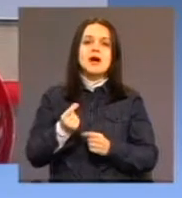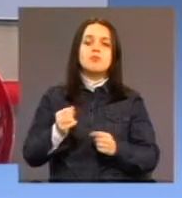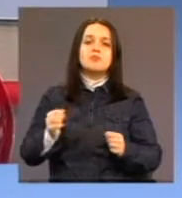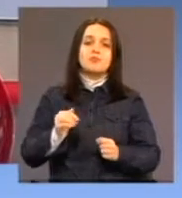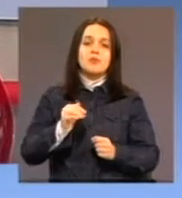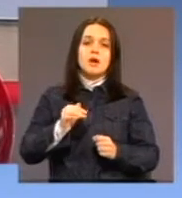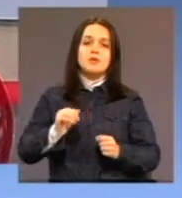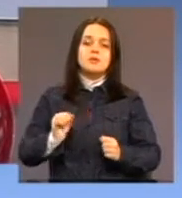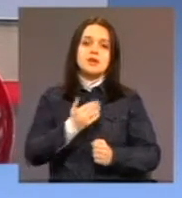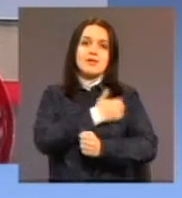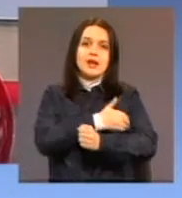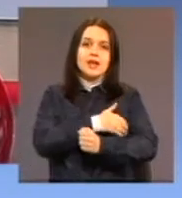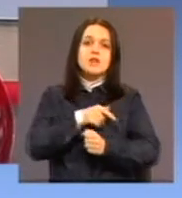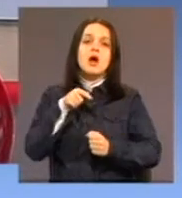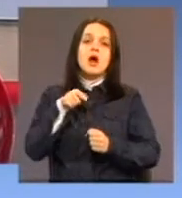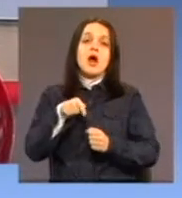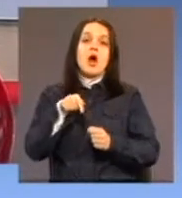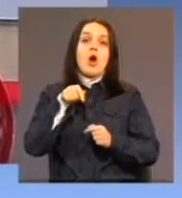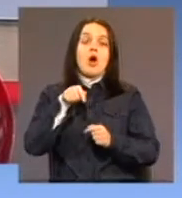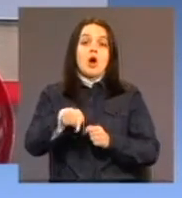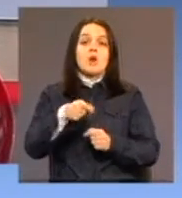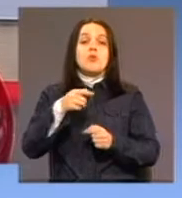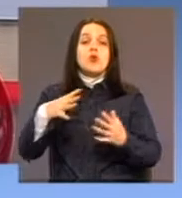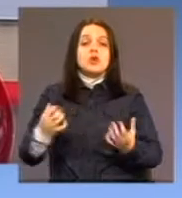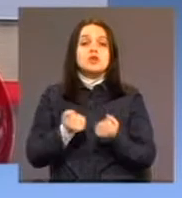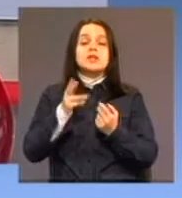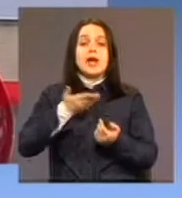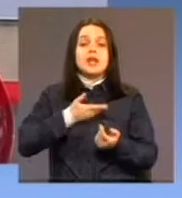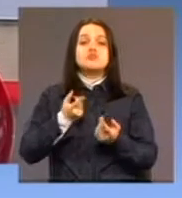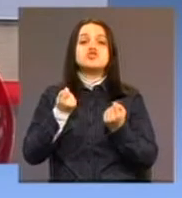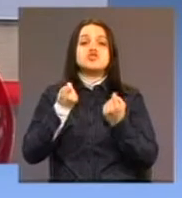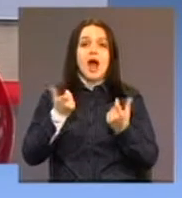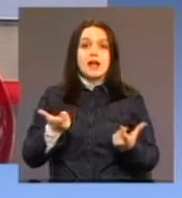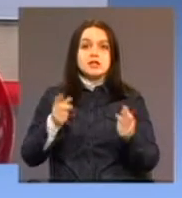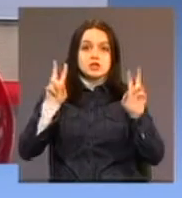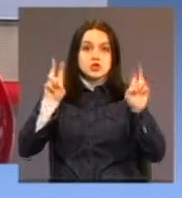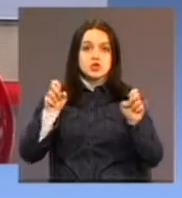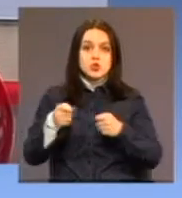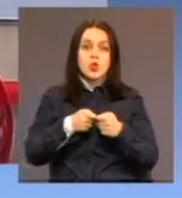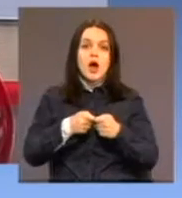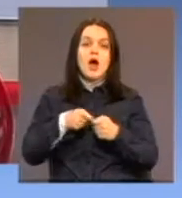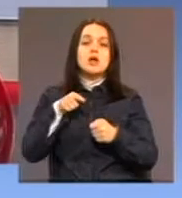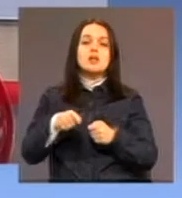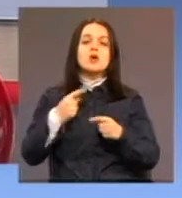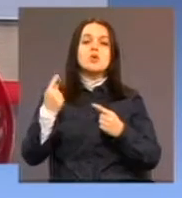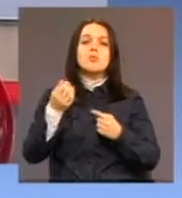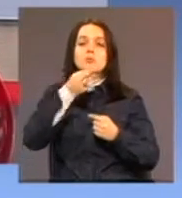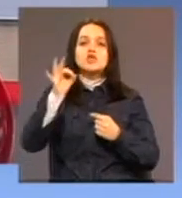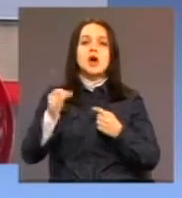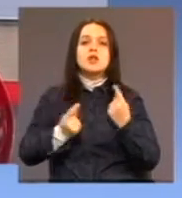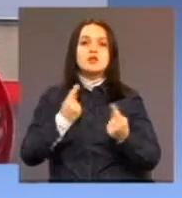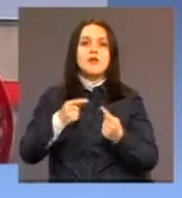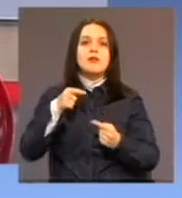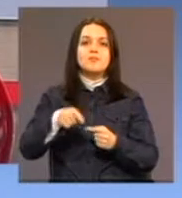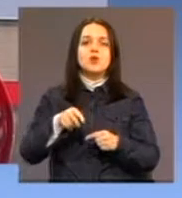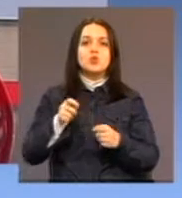osnovati udruženje pod nazivom Dajte nam šansu. Njihov cilj je poboljšanje uslova života i položaja ovih porodice u društvu.